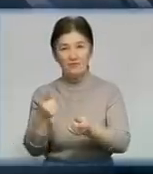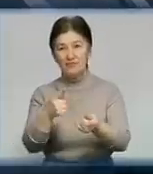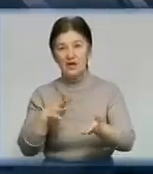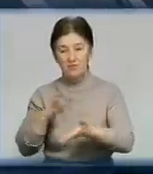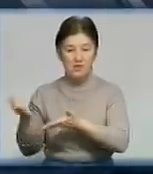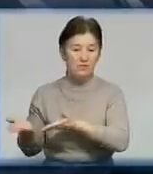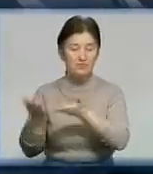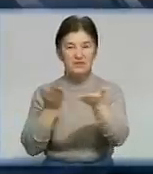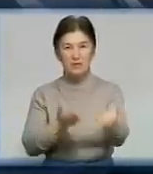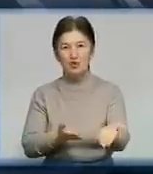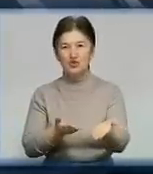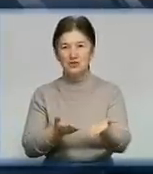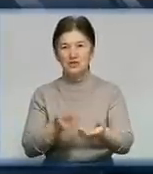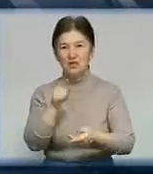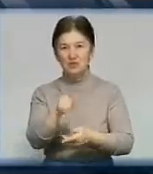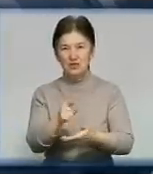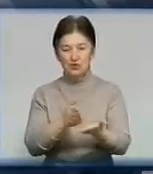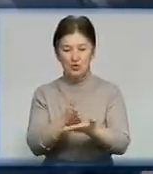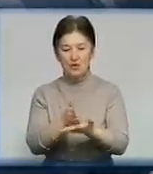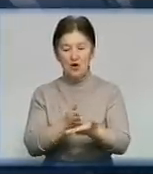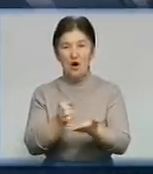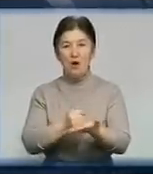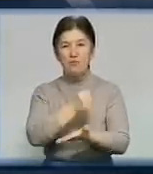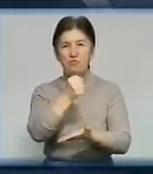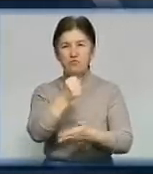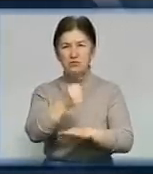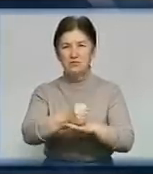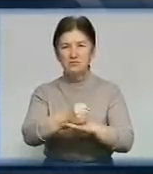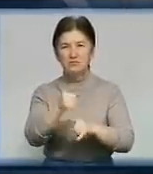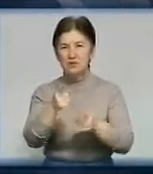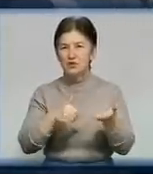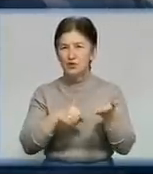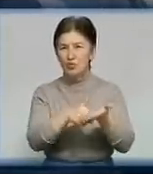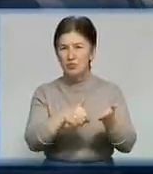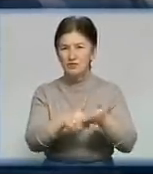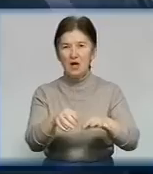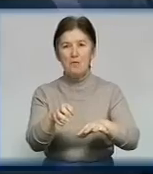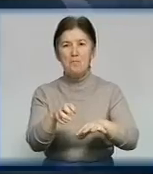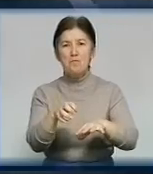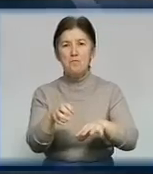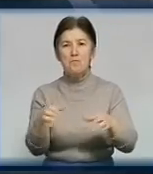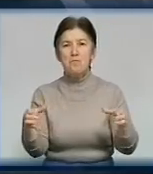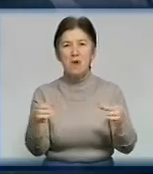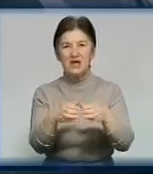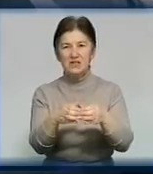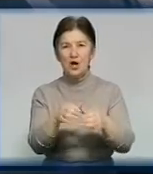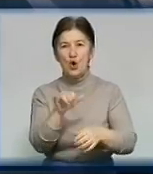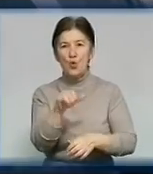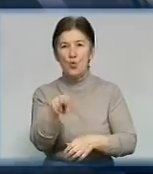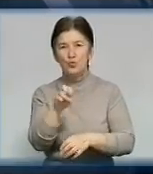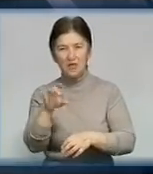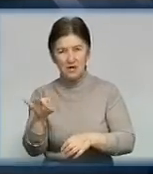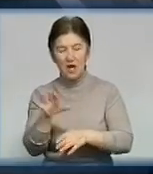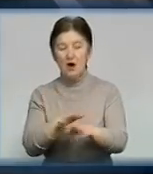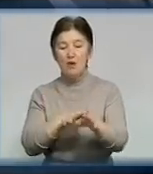Дмитром Сінченком на цю посаду, допомогти політичній силі партії «Удар», тому що я безпартійний, провести